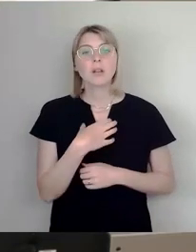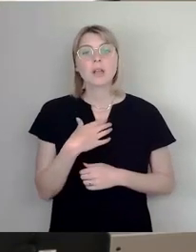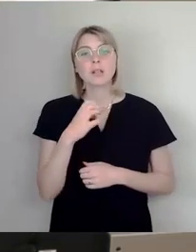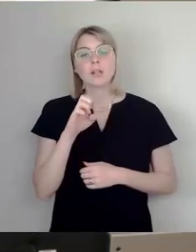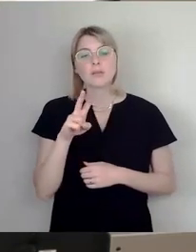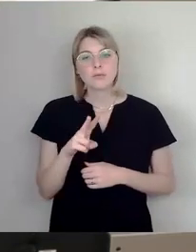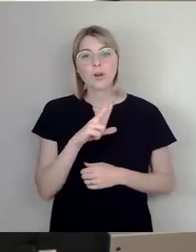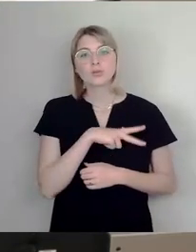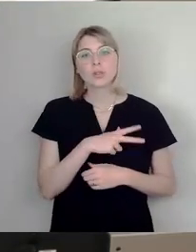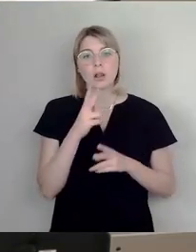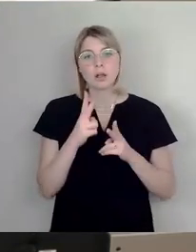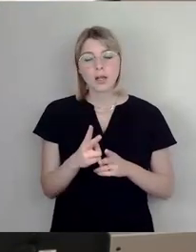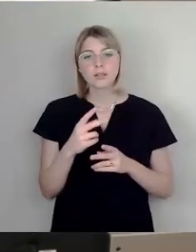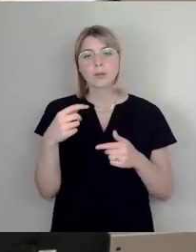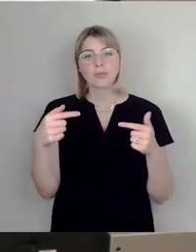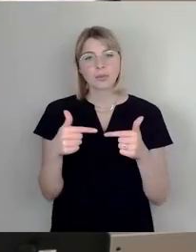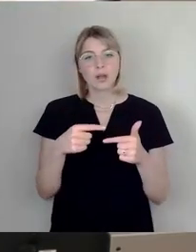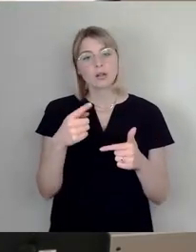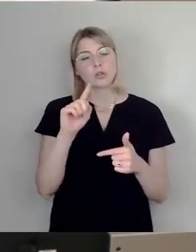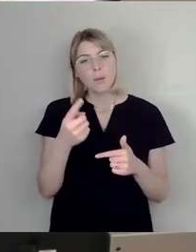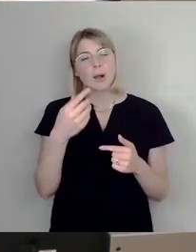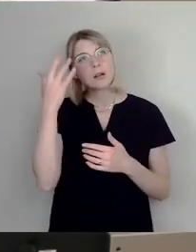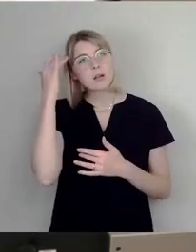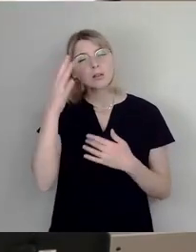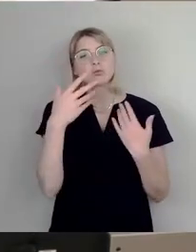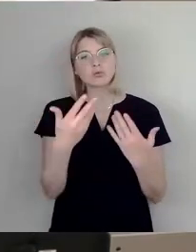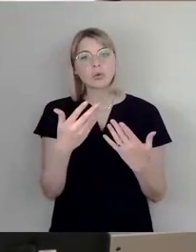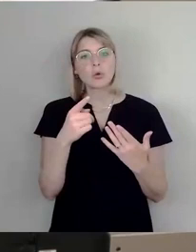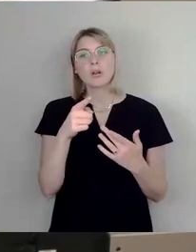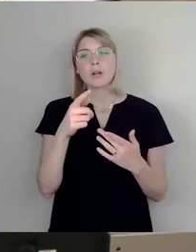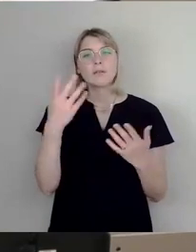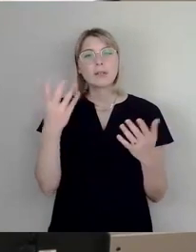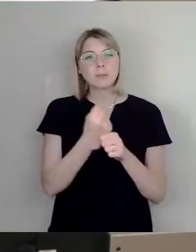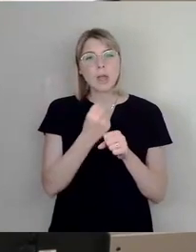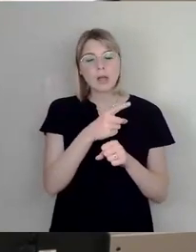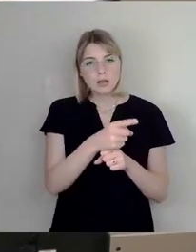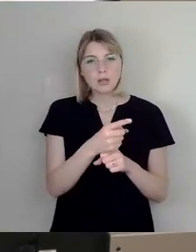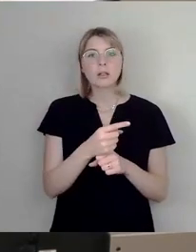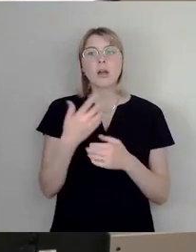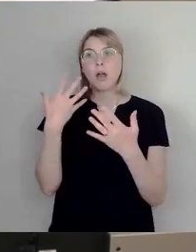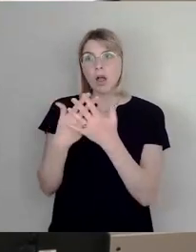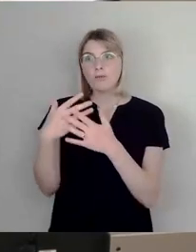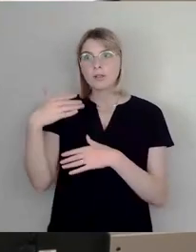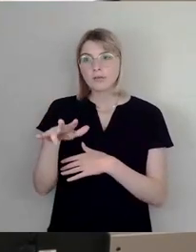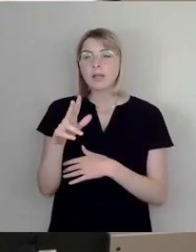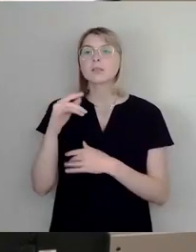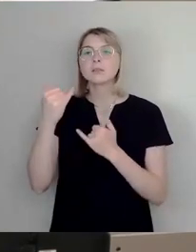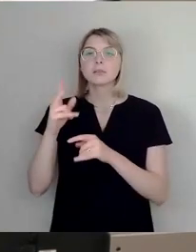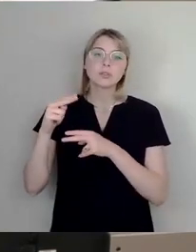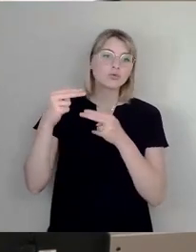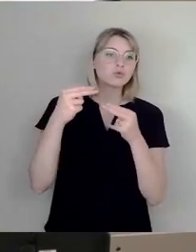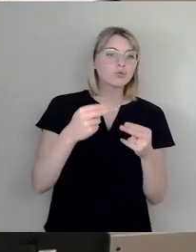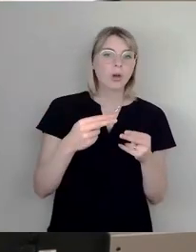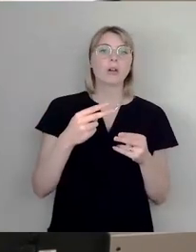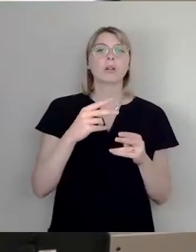wissen, was die machen, die betreuen nämlich Menschen, die aus der Haft entlassen werden und dann wieder in der Gesellschaft Fuß fassen müssen, die wissen, was es